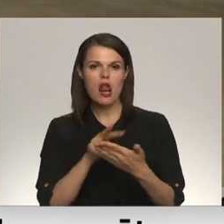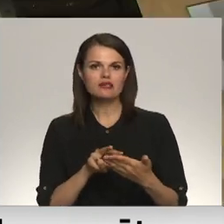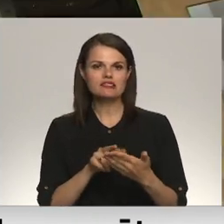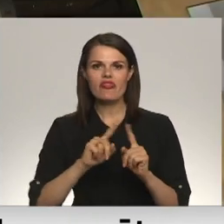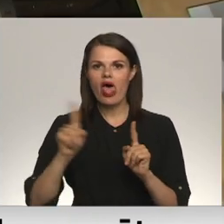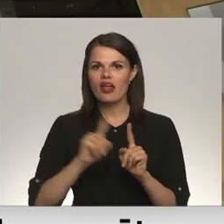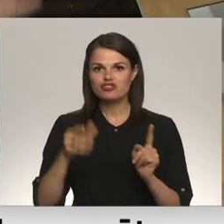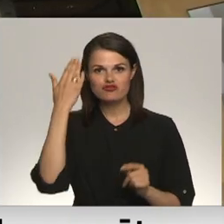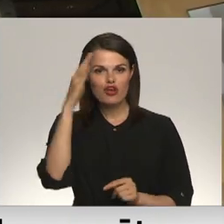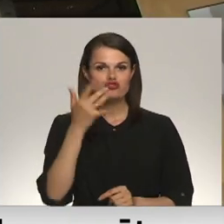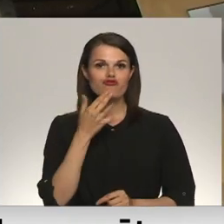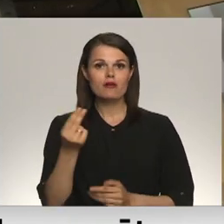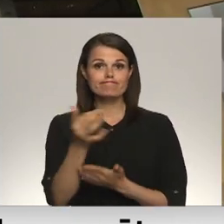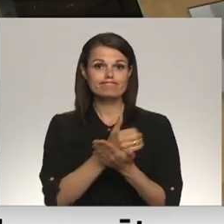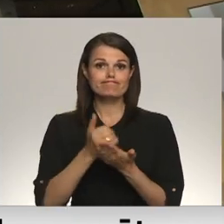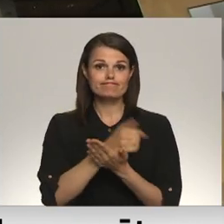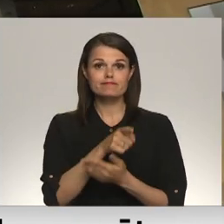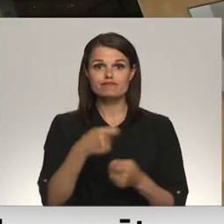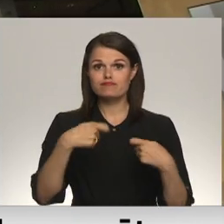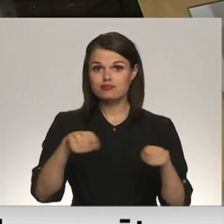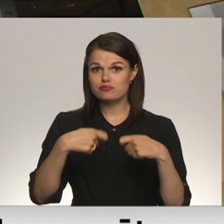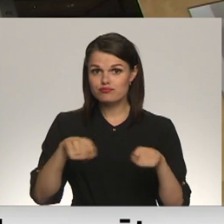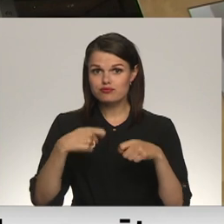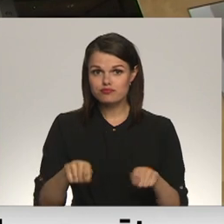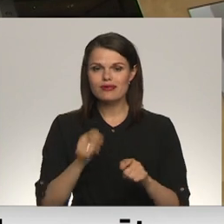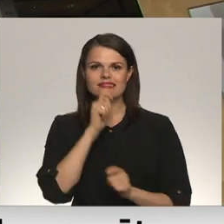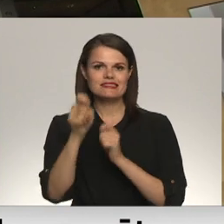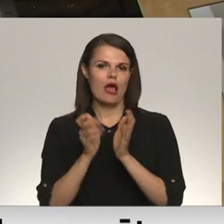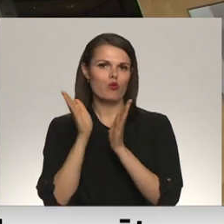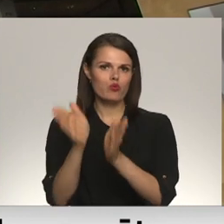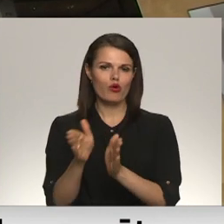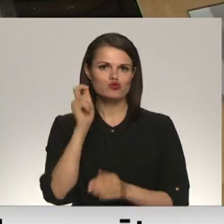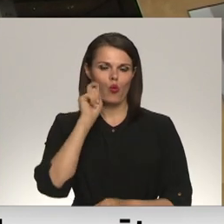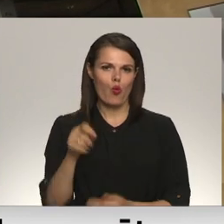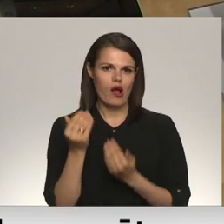svešalodā. Ieņēmums no kolekcionējumu monētu pārdošanas ziedos Ukrajinai.